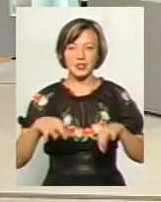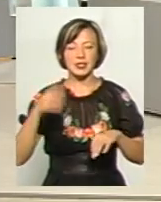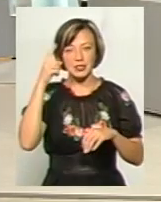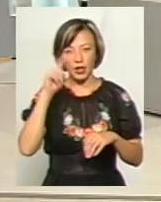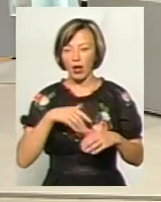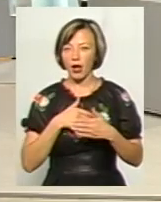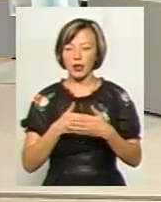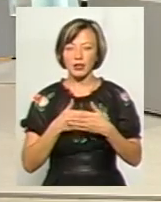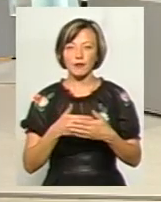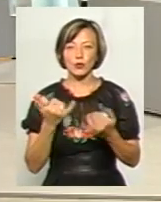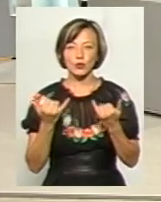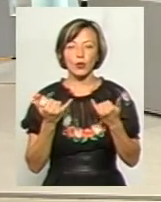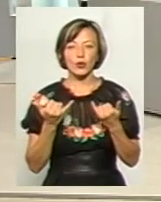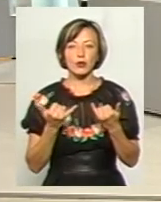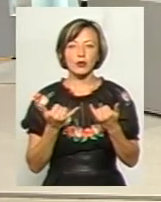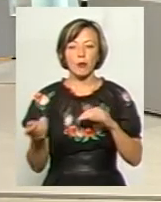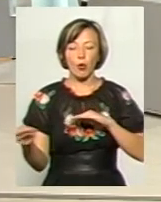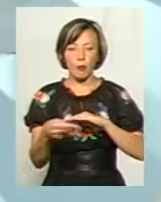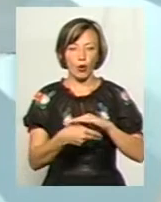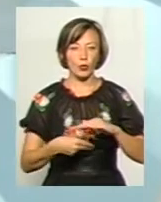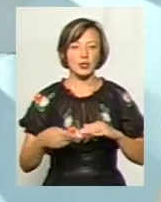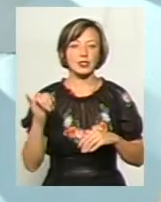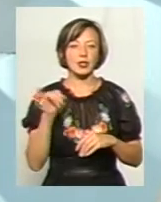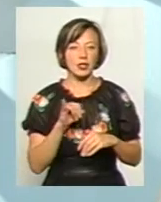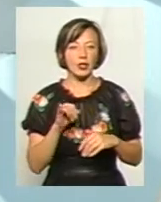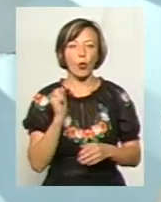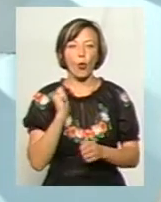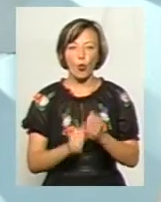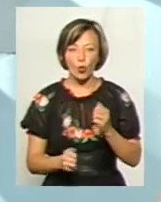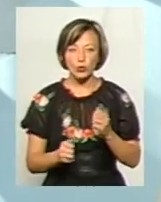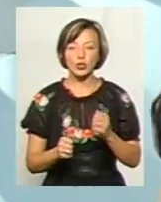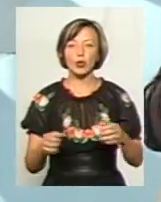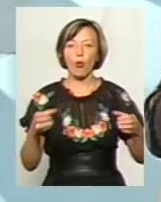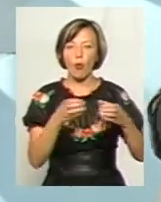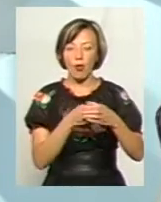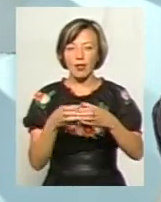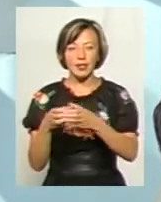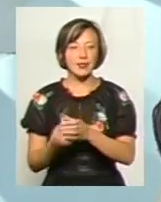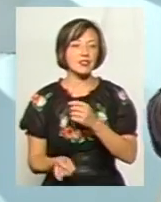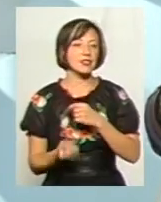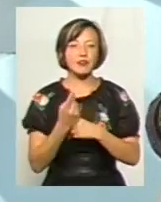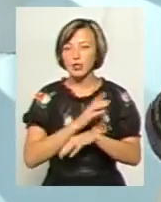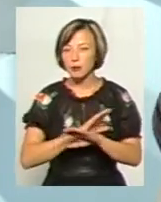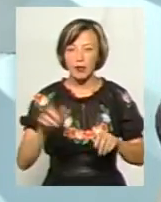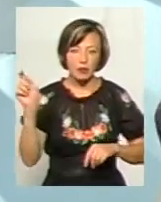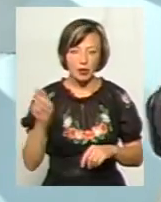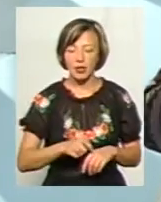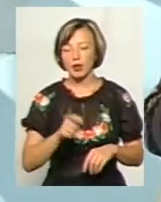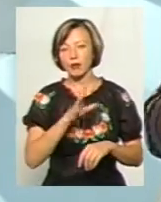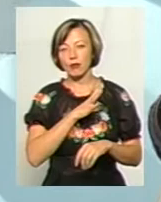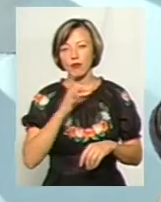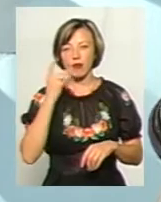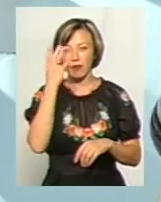дуже активно сьогодні пропагується. І кожен колектив, звідки б він не приїхав, чи він був з